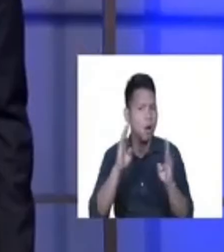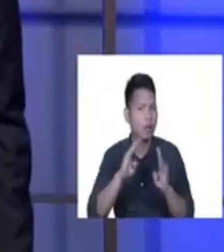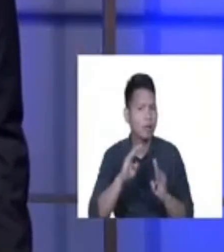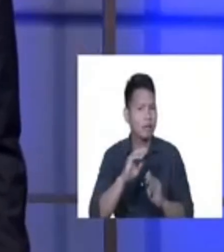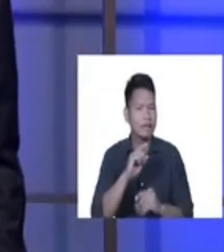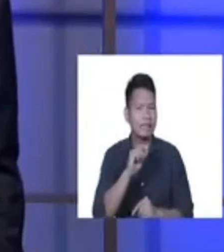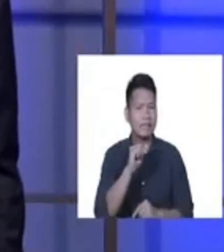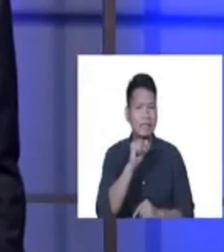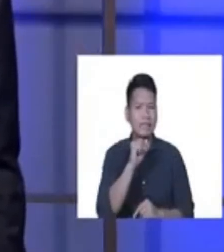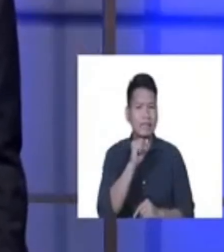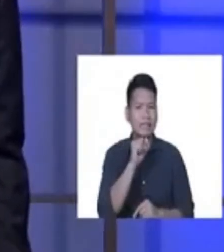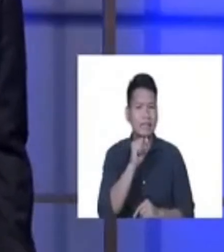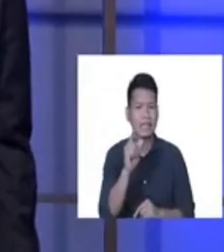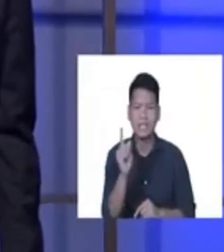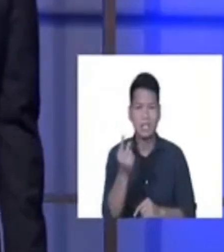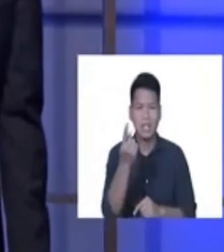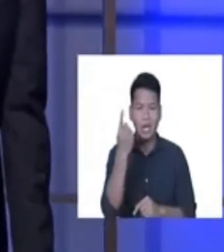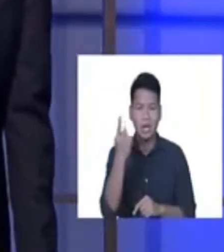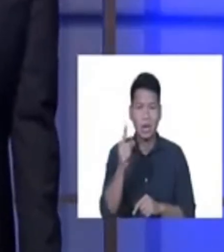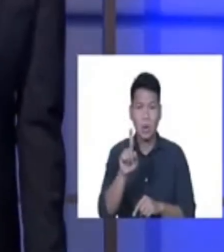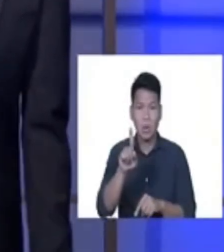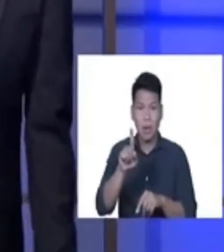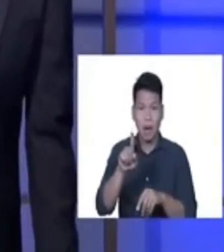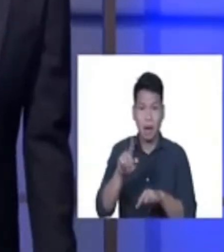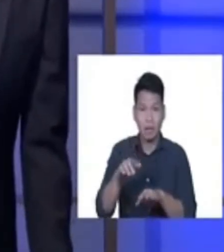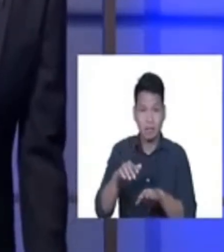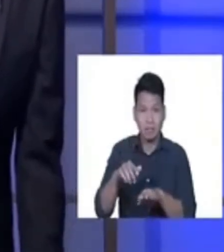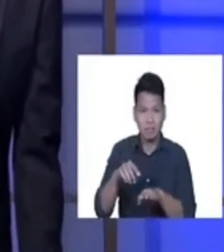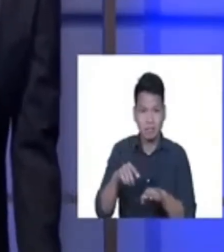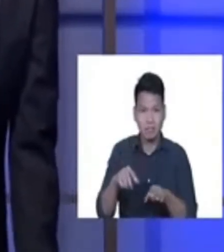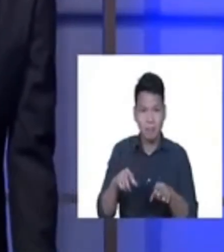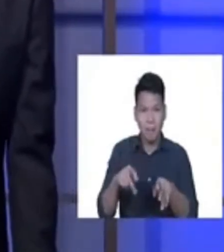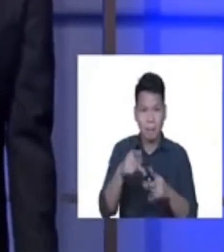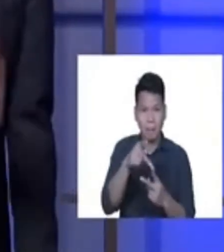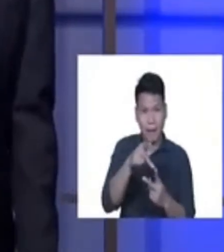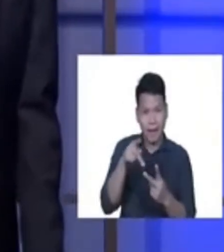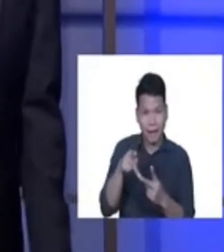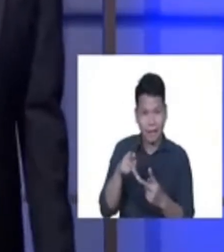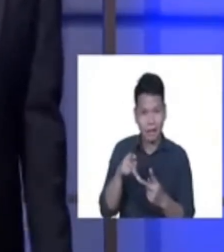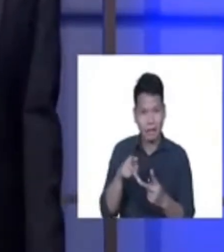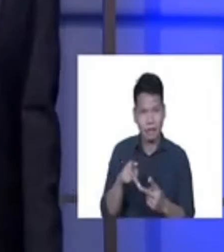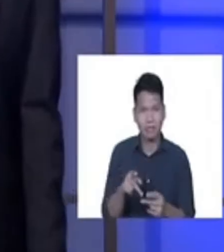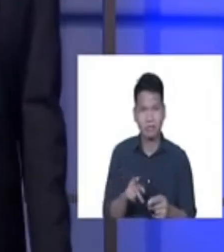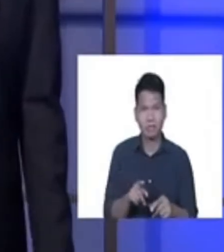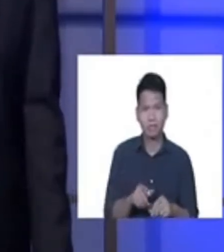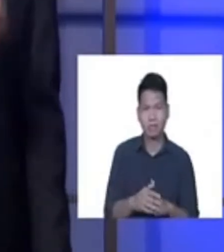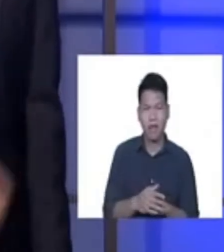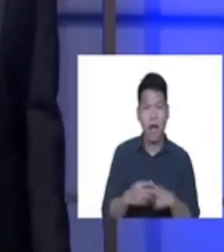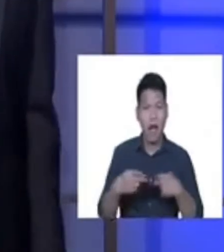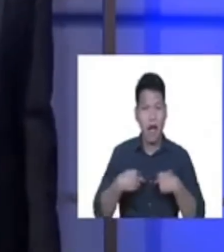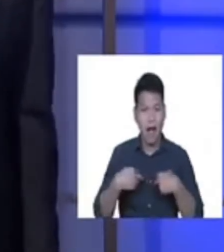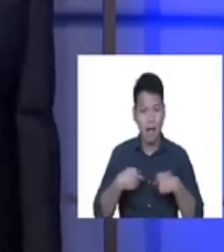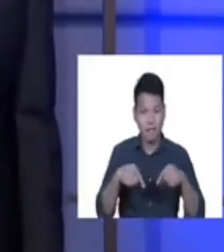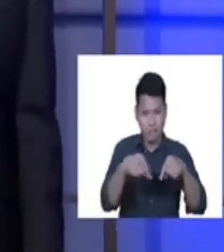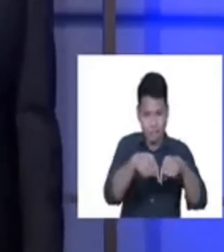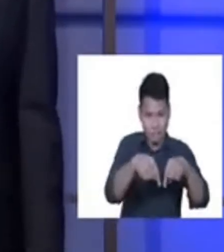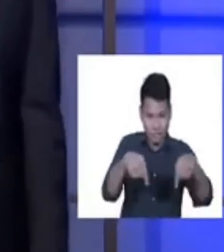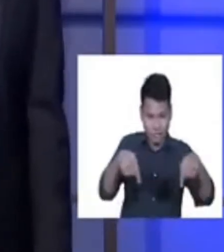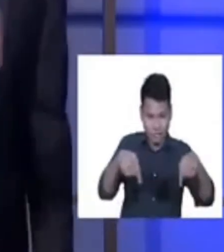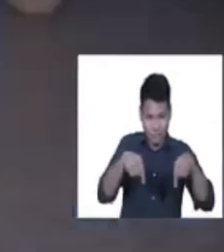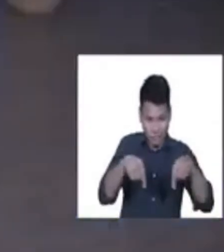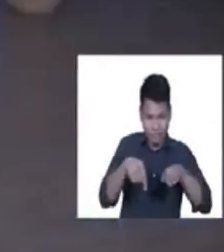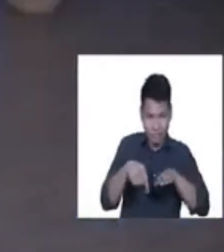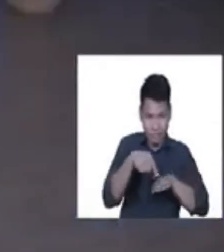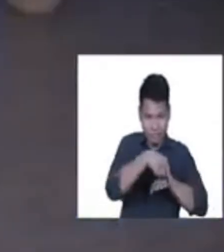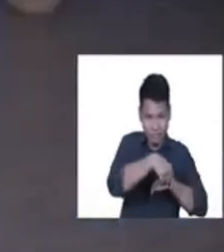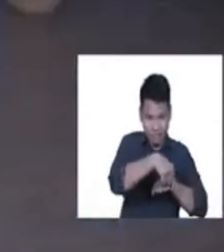lang iisang paris, Bagkos dalawang paris po ang ginawa ng sapatero. And